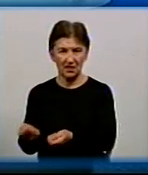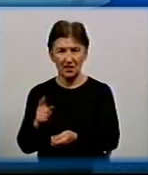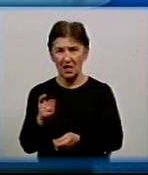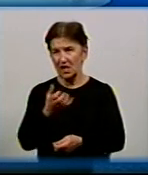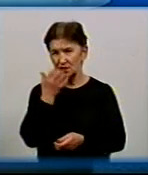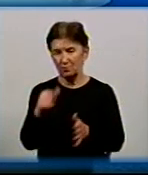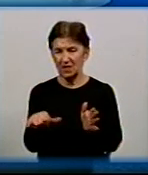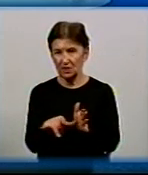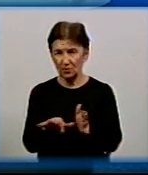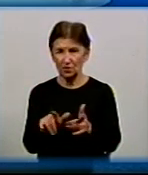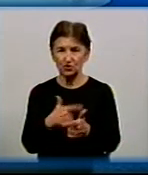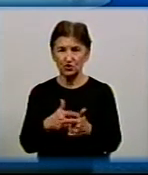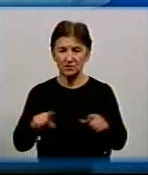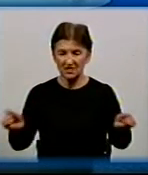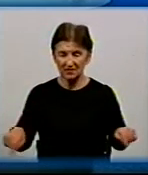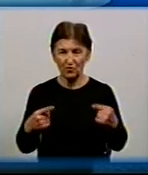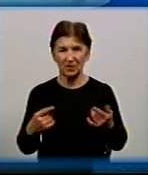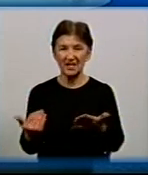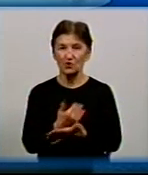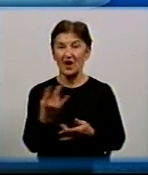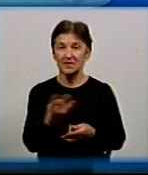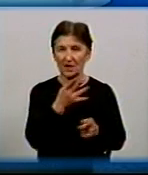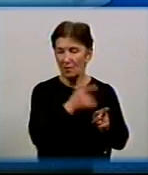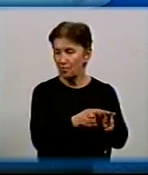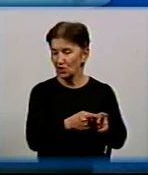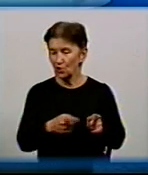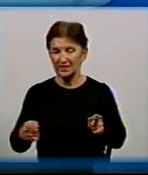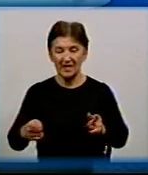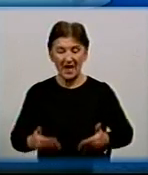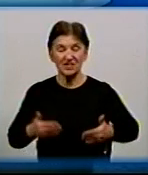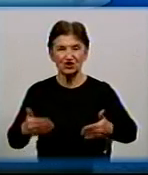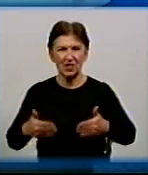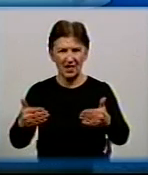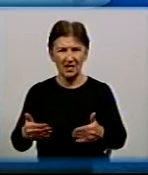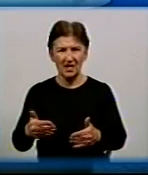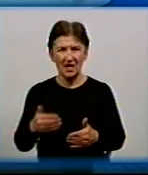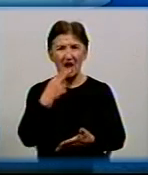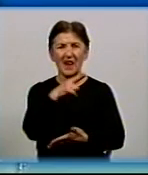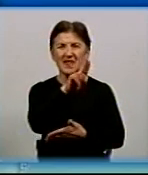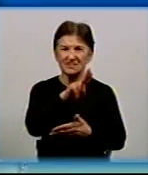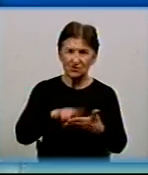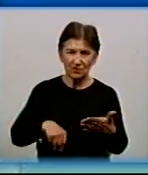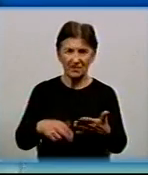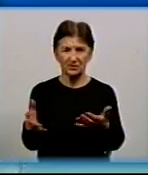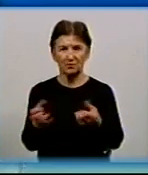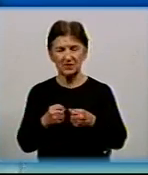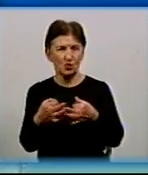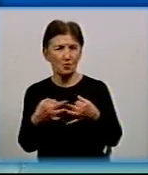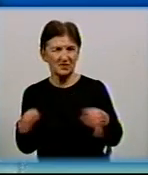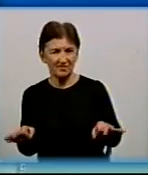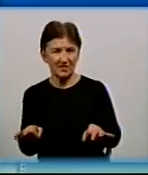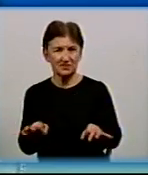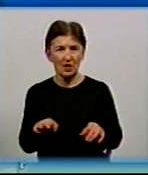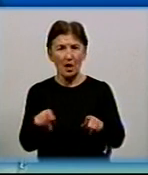«Теплоенергетик» чи створити нове, зрозуміло, що потрібно пройти відповідний шлях. Це і ліцензування, і отримання номінацій, і передачу